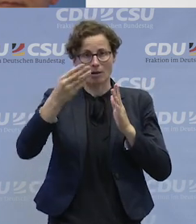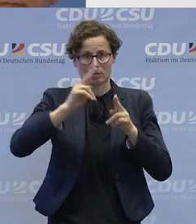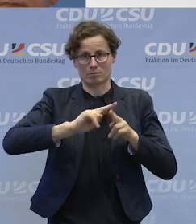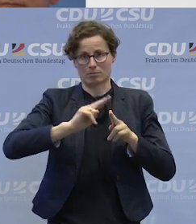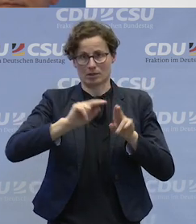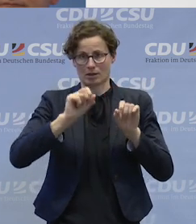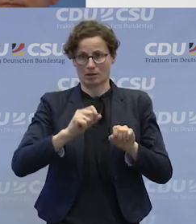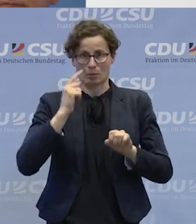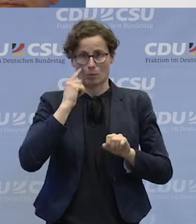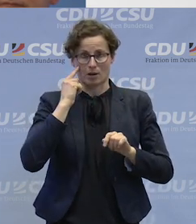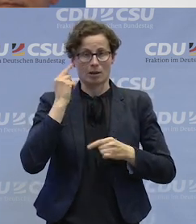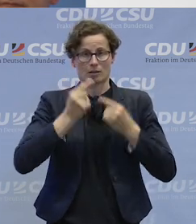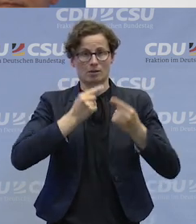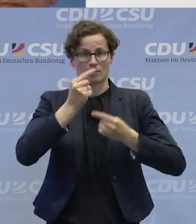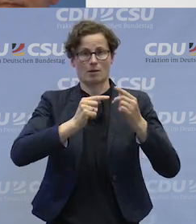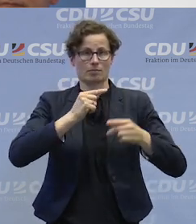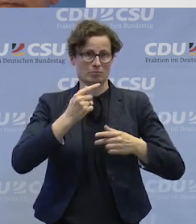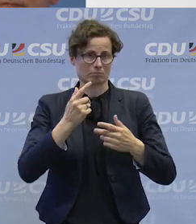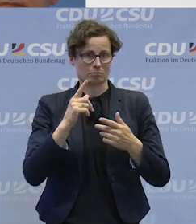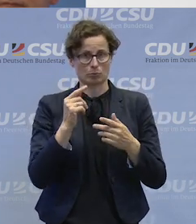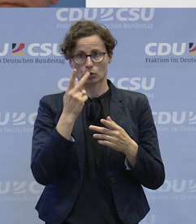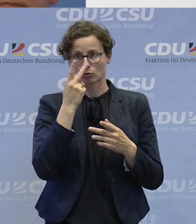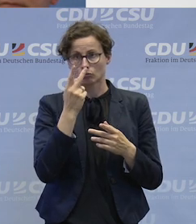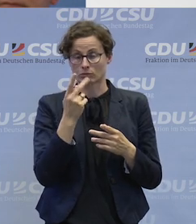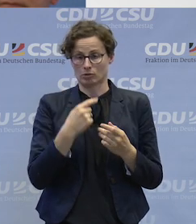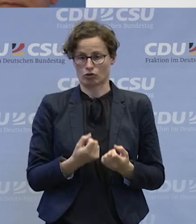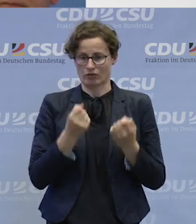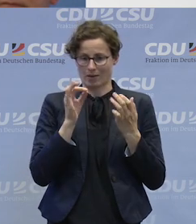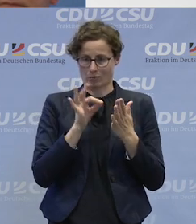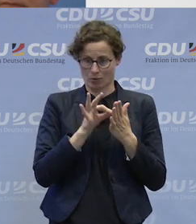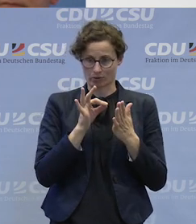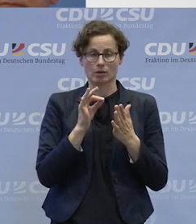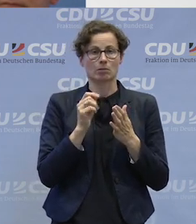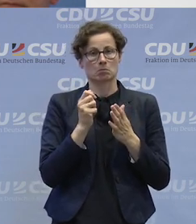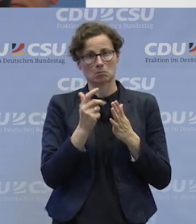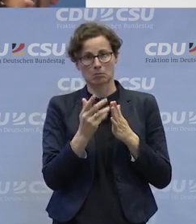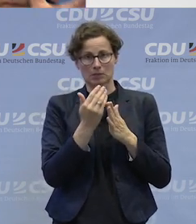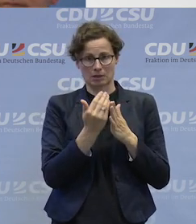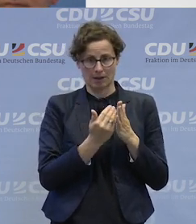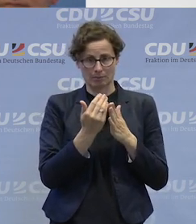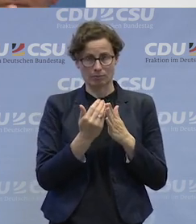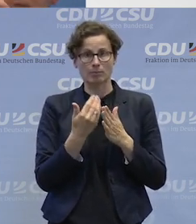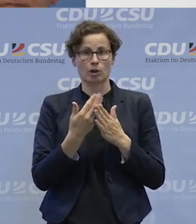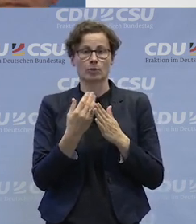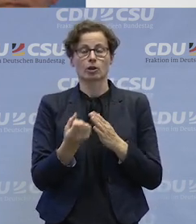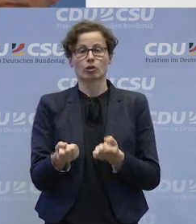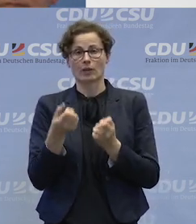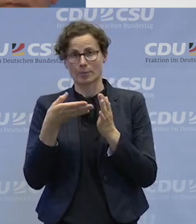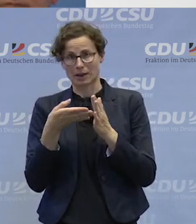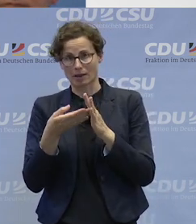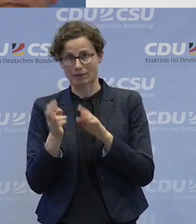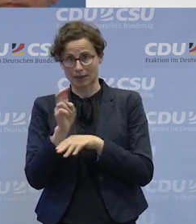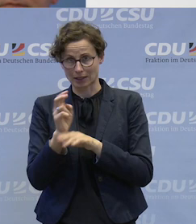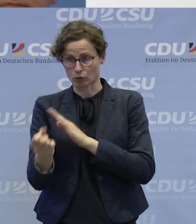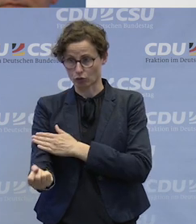Prozess starten soll. Haben wir einen Schwerpunkt gelegt auf bestimmte Themen, die Stärkung auch der Schwerbehindertenvertretungen in den